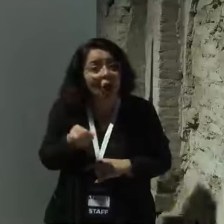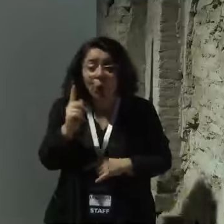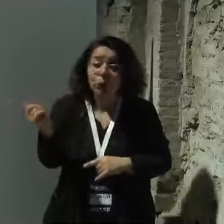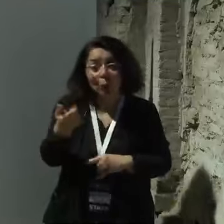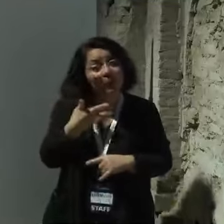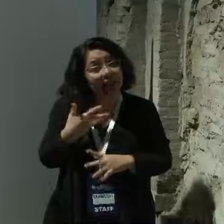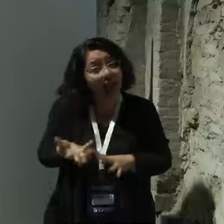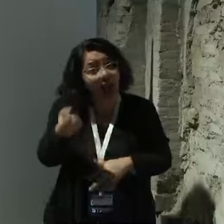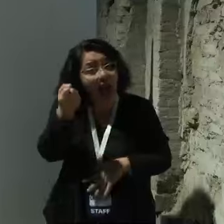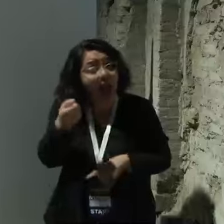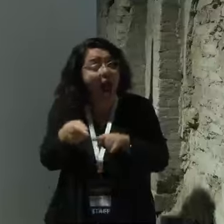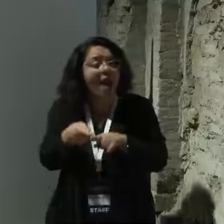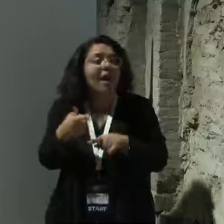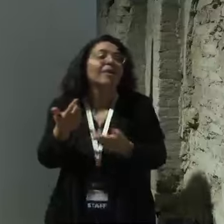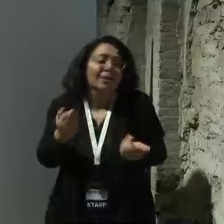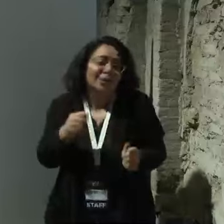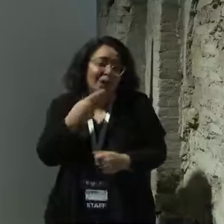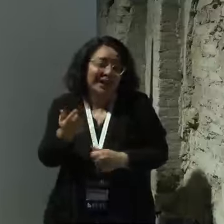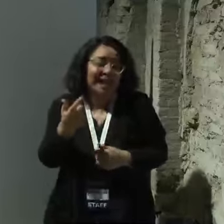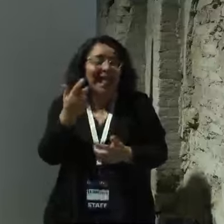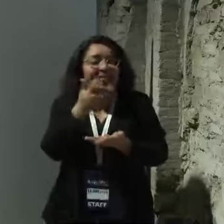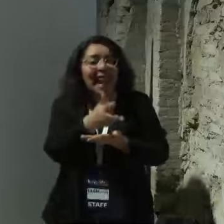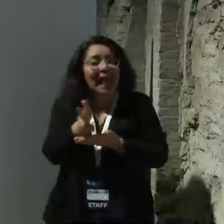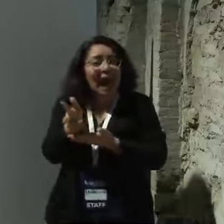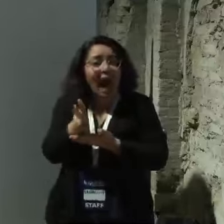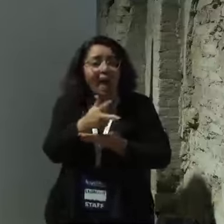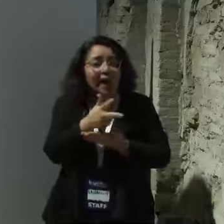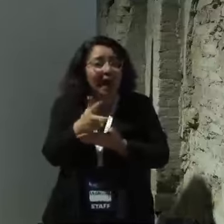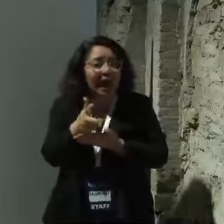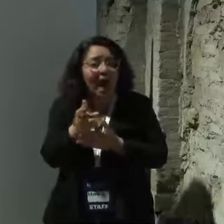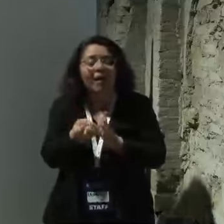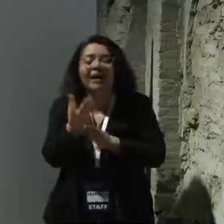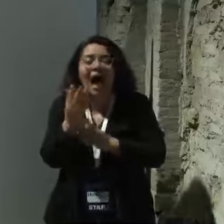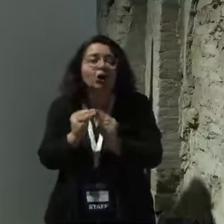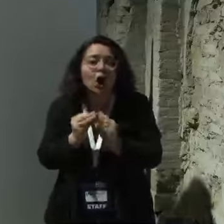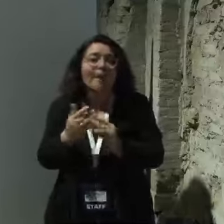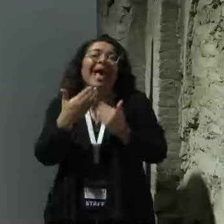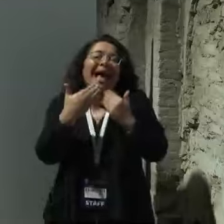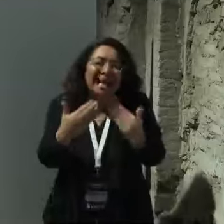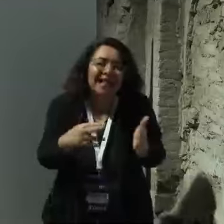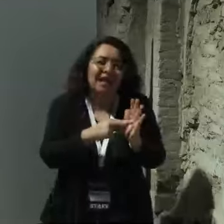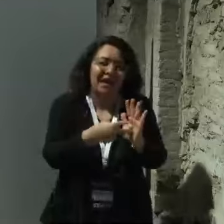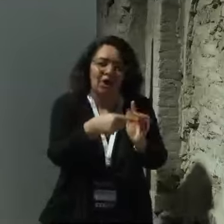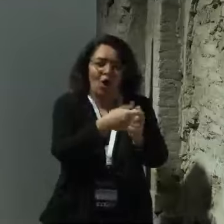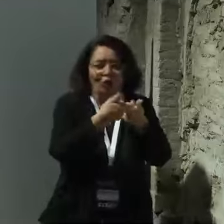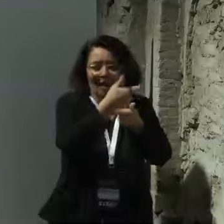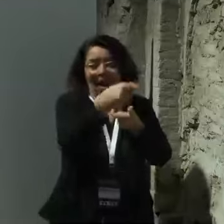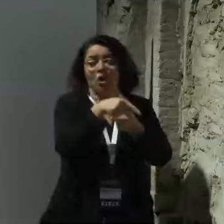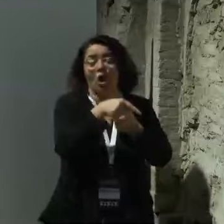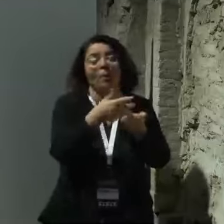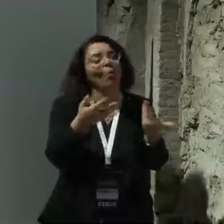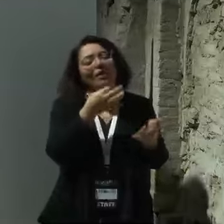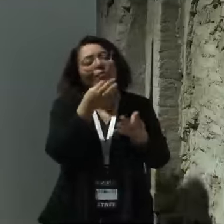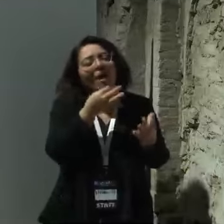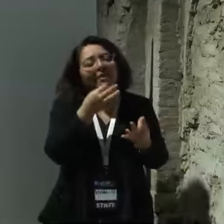tutti il telefonino? Bene, le telecamere del telefonino vengono dalla tecnologia dei telescopi ogni volta che si mettono soldi